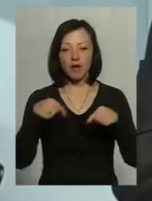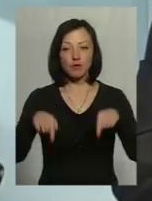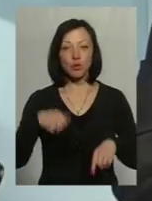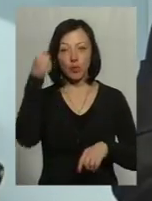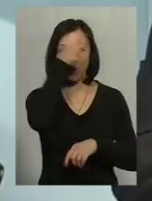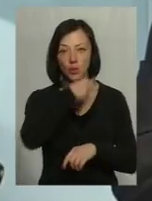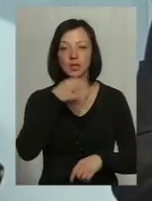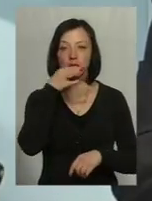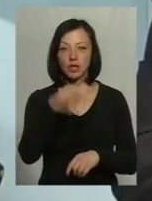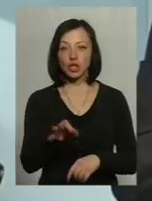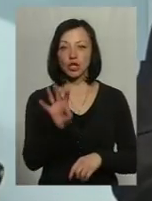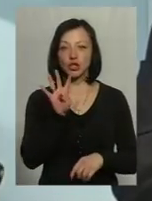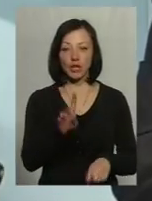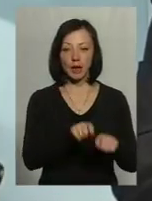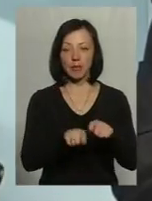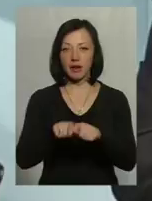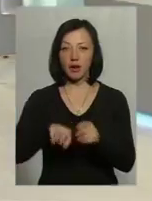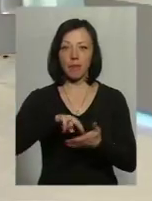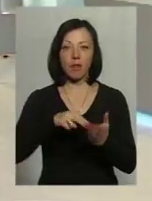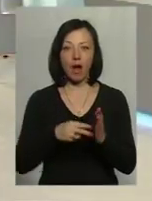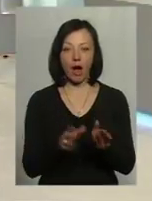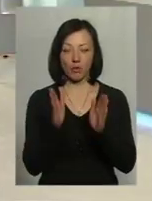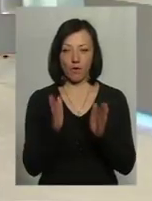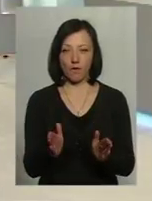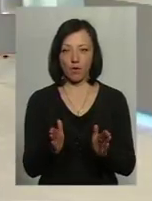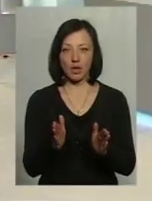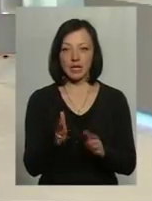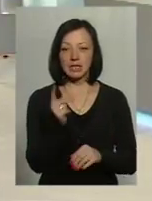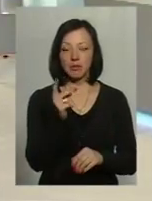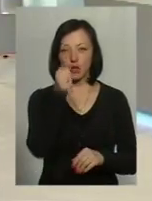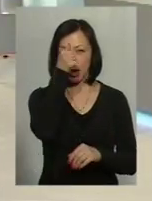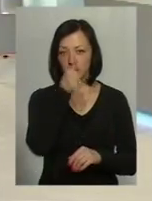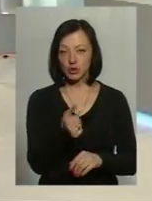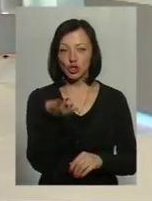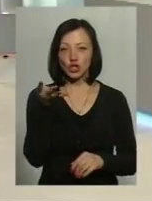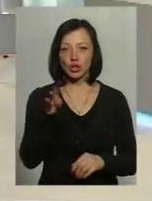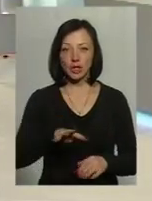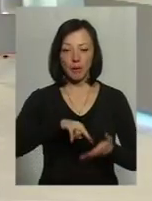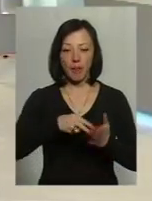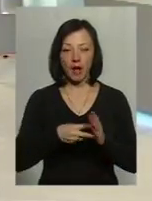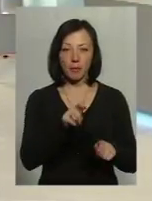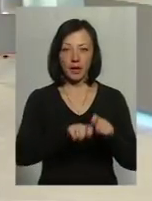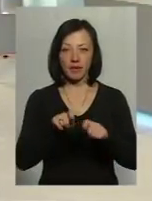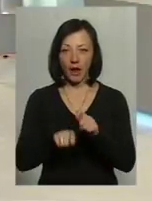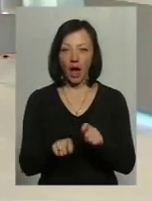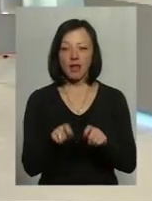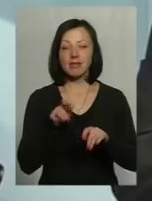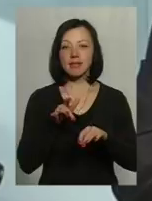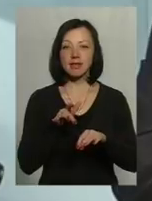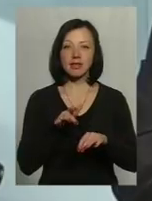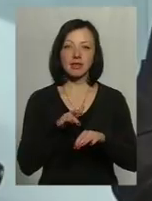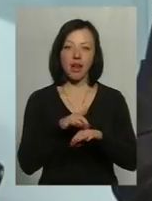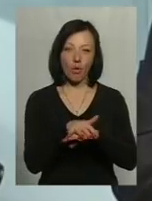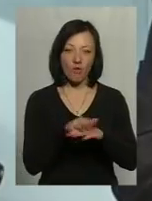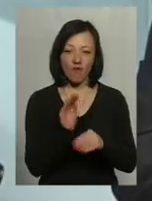скажу, ми вже зробили 4 перевірки, планових, всього-навсього, вже за півтора місяця, 4 планових перевірки. То нарахування є. Є,